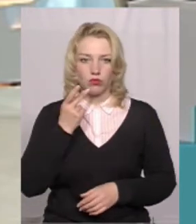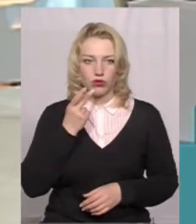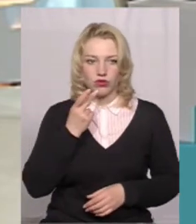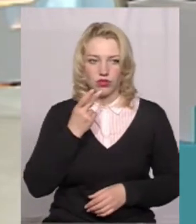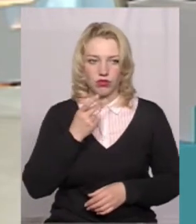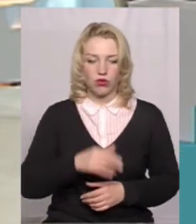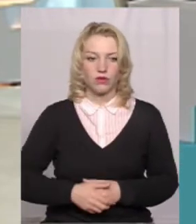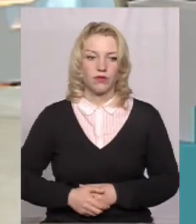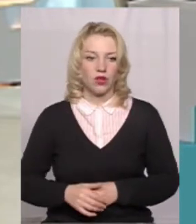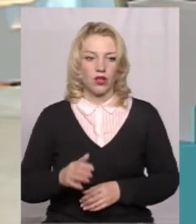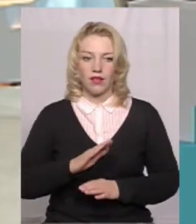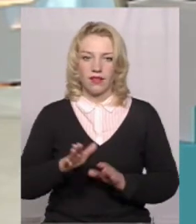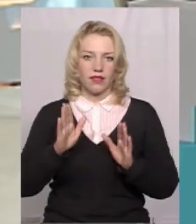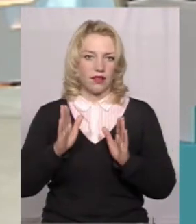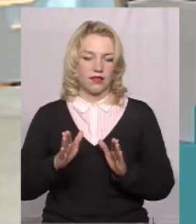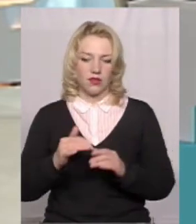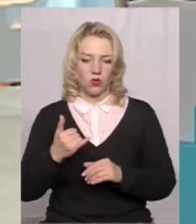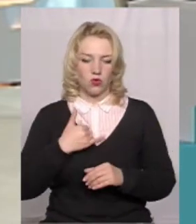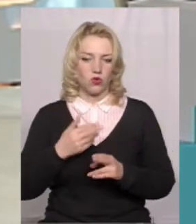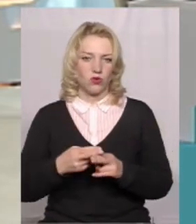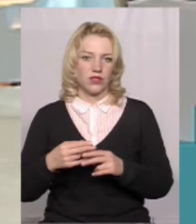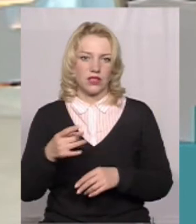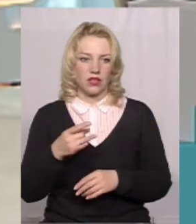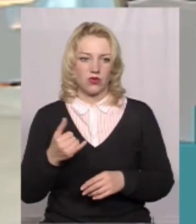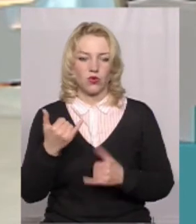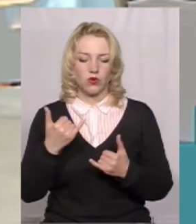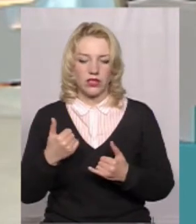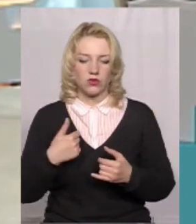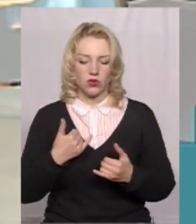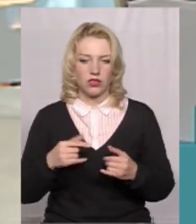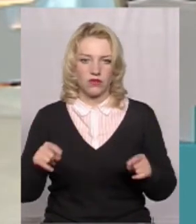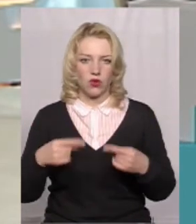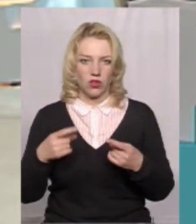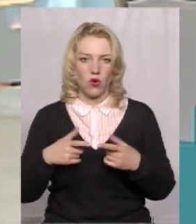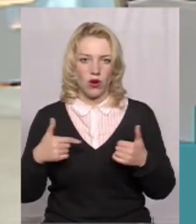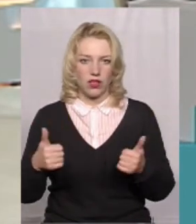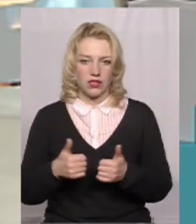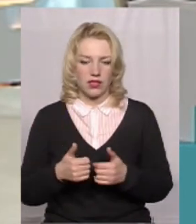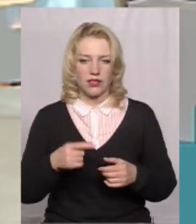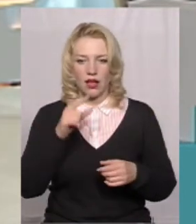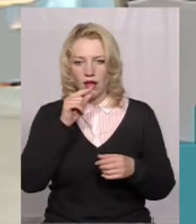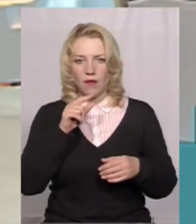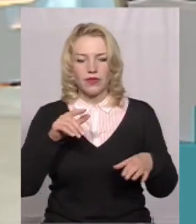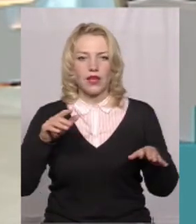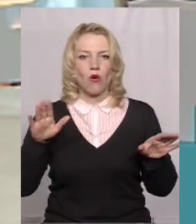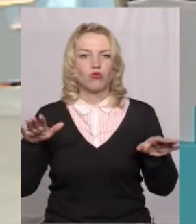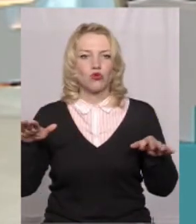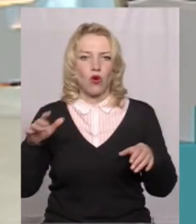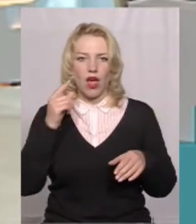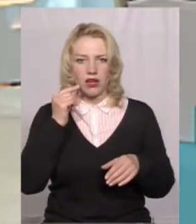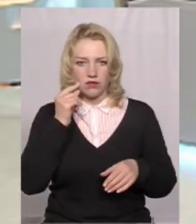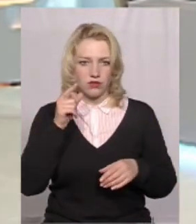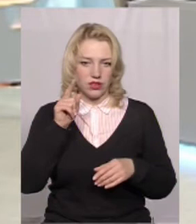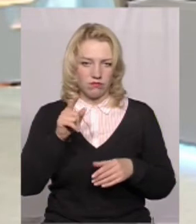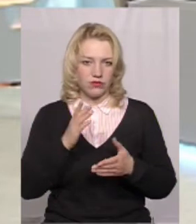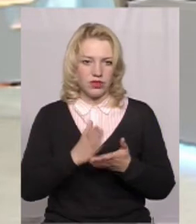І не тільки в Донецькому районі? Сьогодні в нас є, створилася така організація, як Асоціація бджолярів. Дуже цікава організація. Там